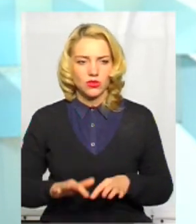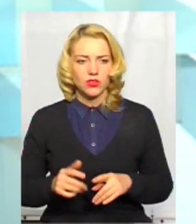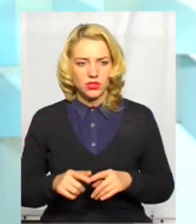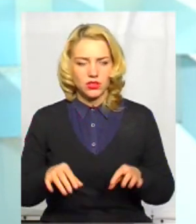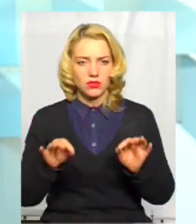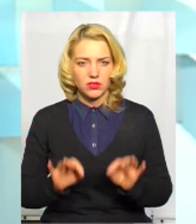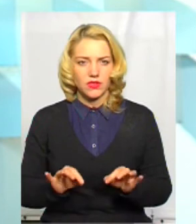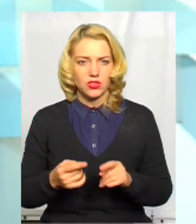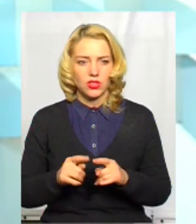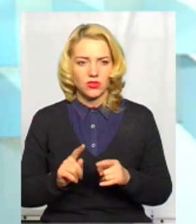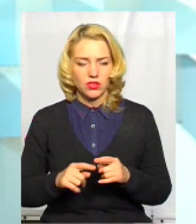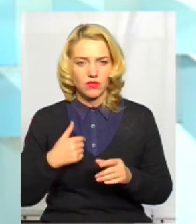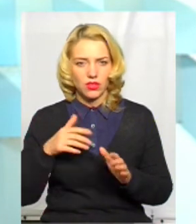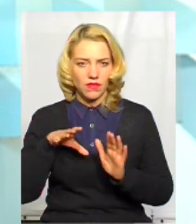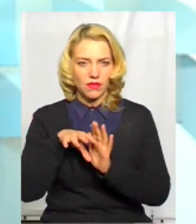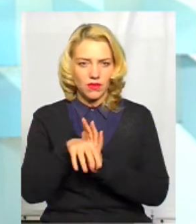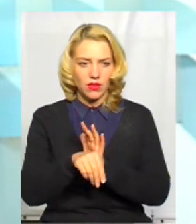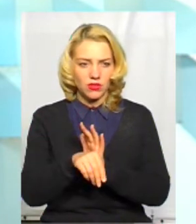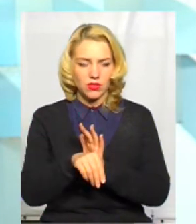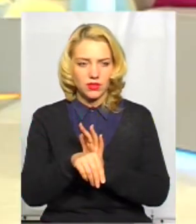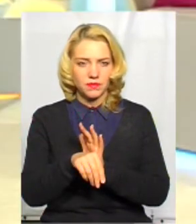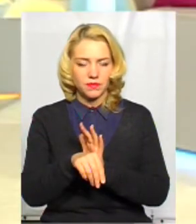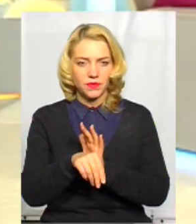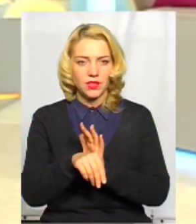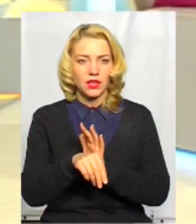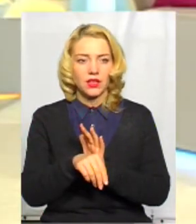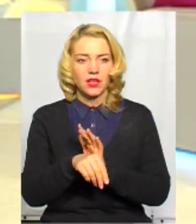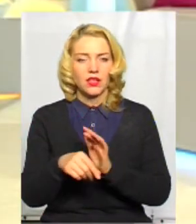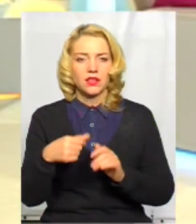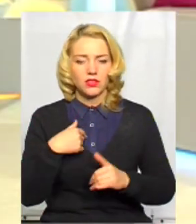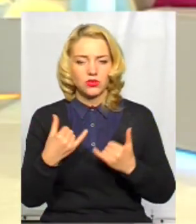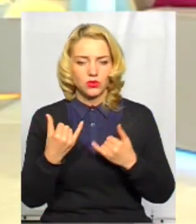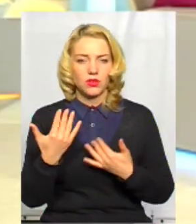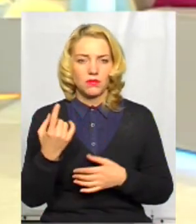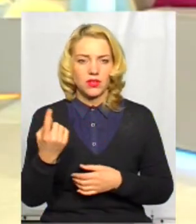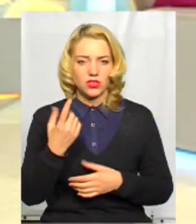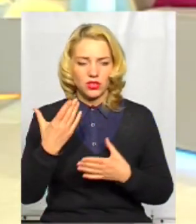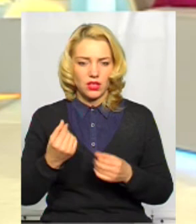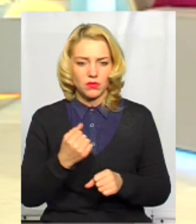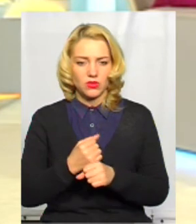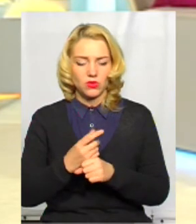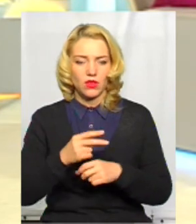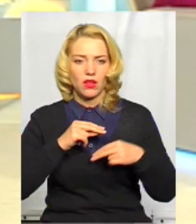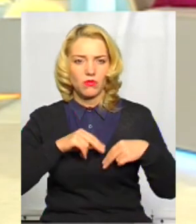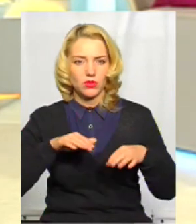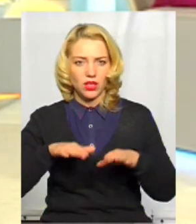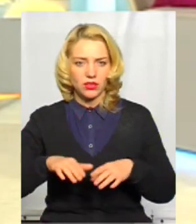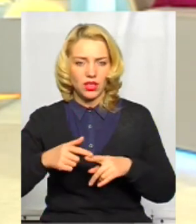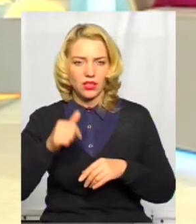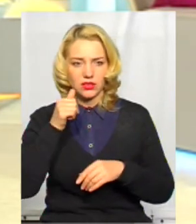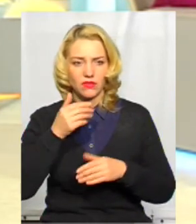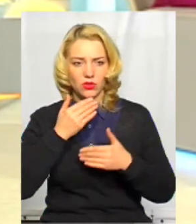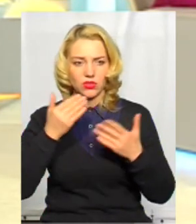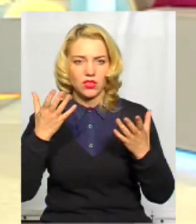звичайно, я в нього вже вливаюся, так знаєте, посередковано, тому що я сьогодні перший день працюю фактично на посаді, а завтра вже